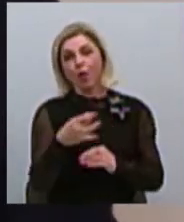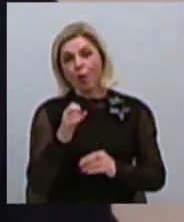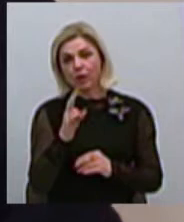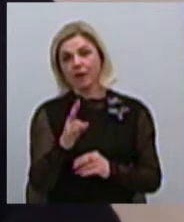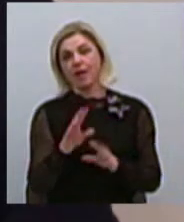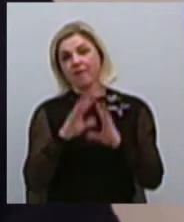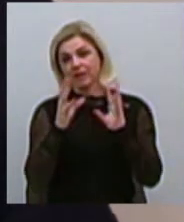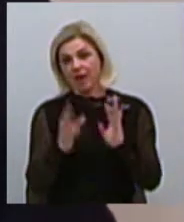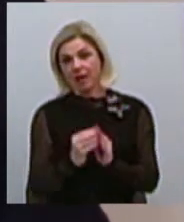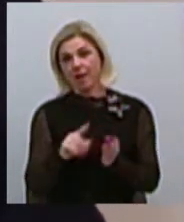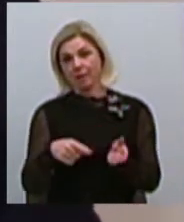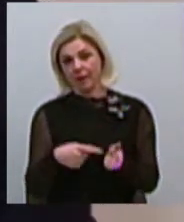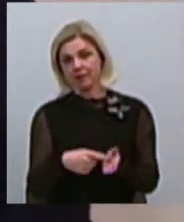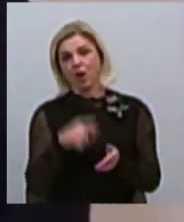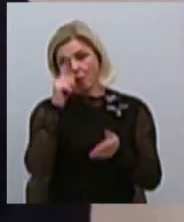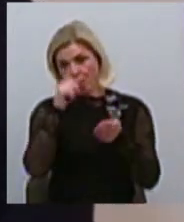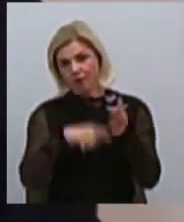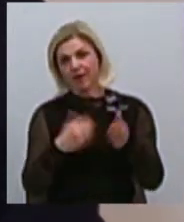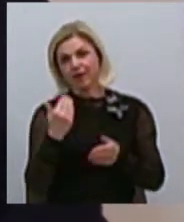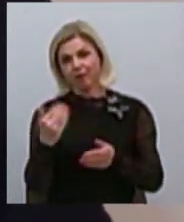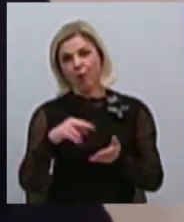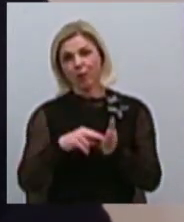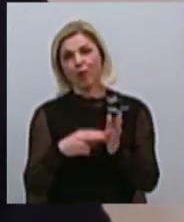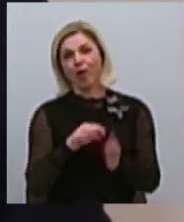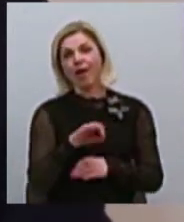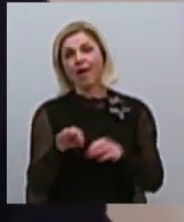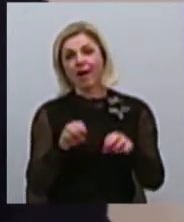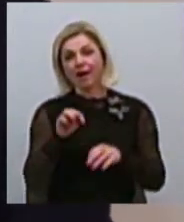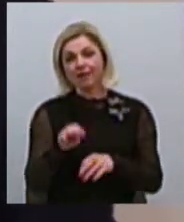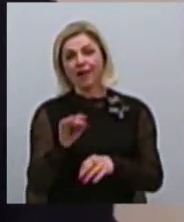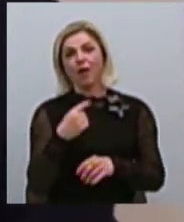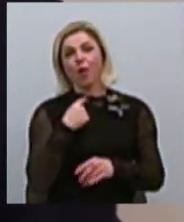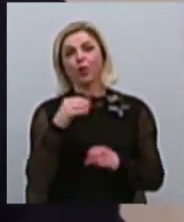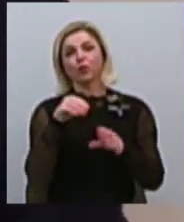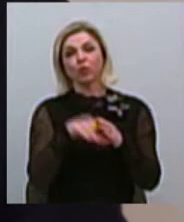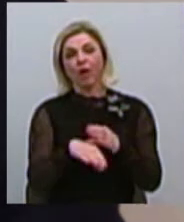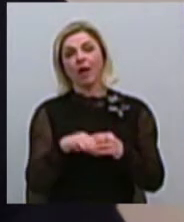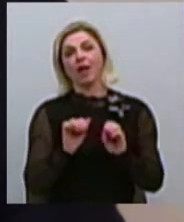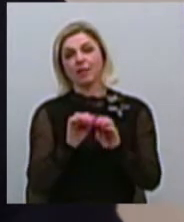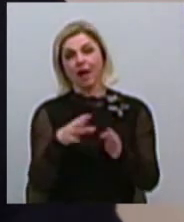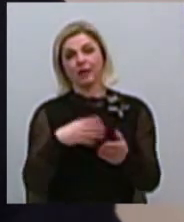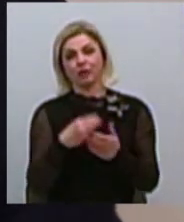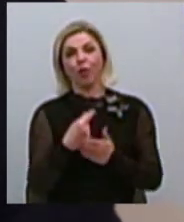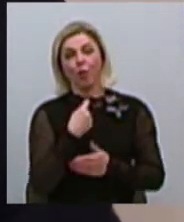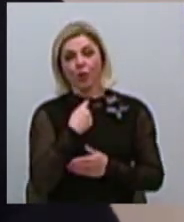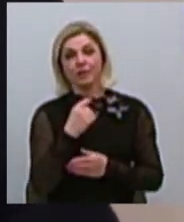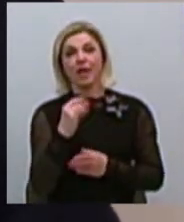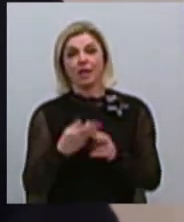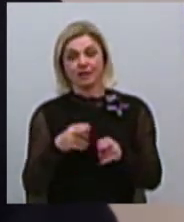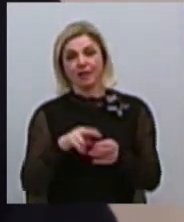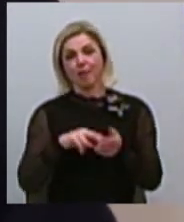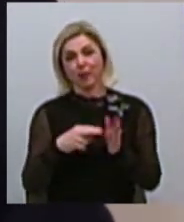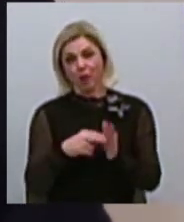взагалі з міста повірили в його проєкт і проголосували, віддали свій голос. І цей проєкт став